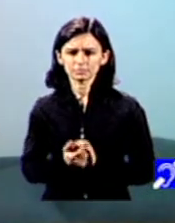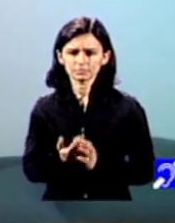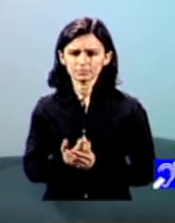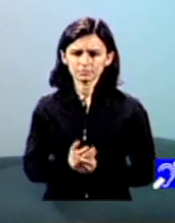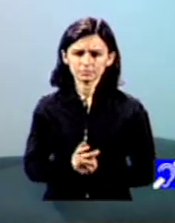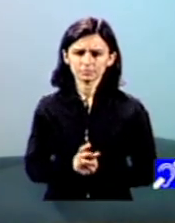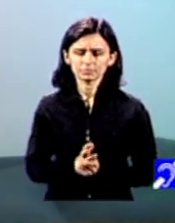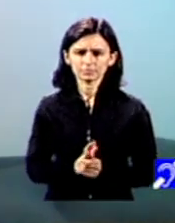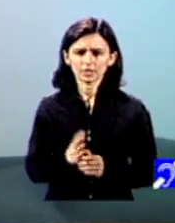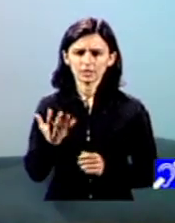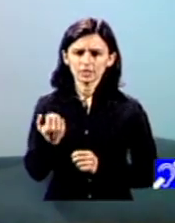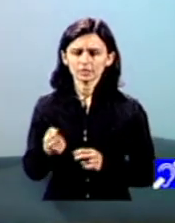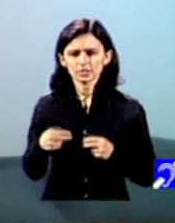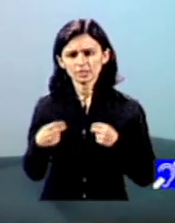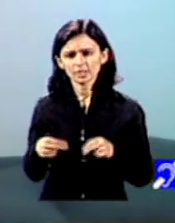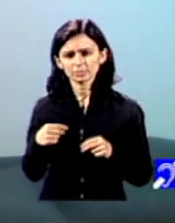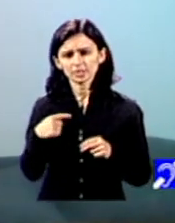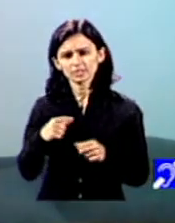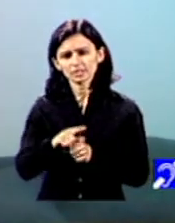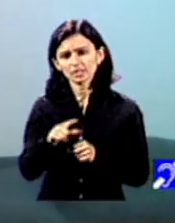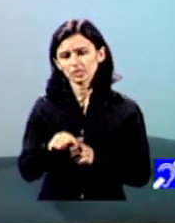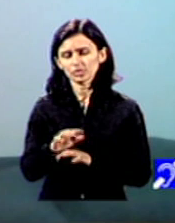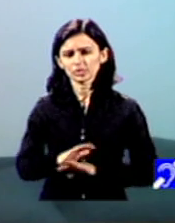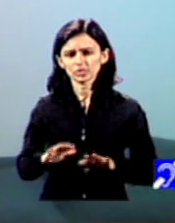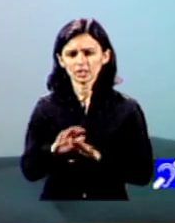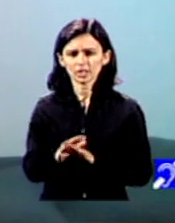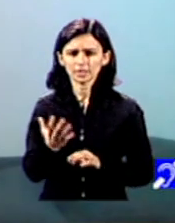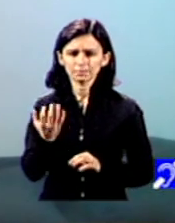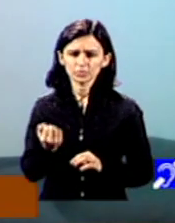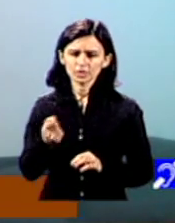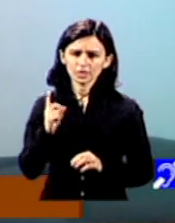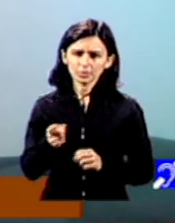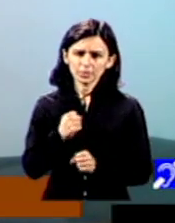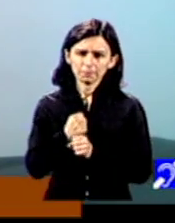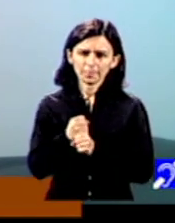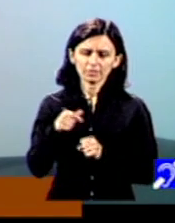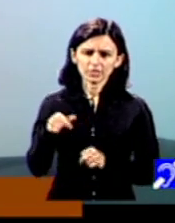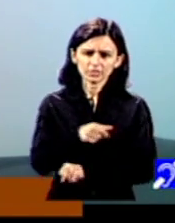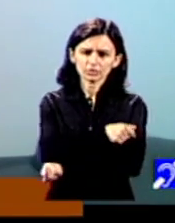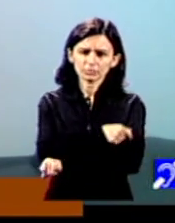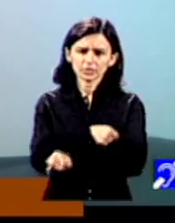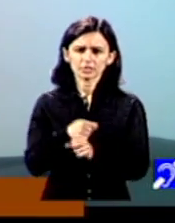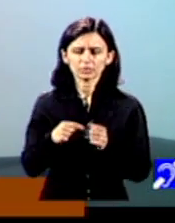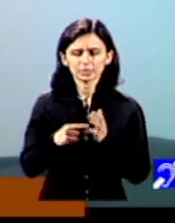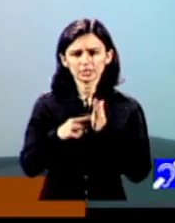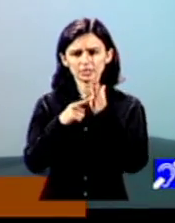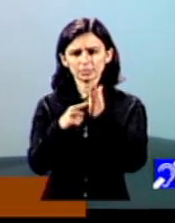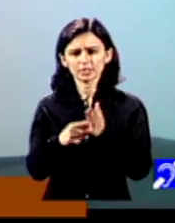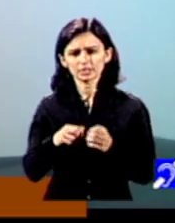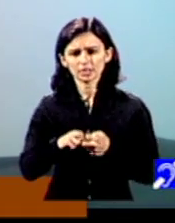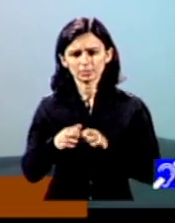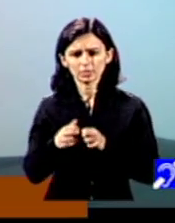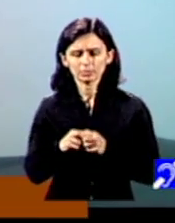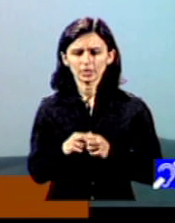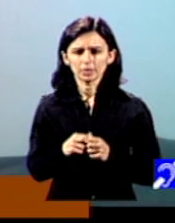lucruri generice adică ce va avea de făcut acest comitet va fi să sesizeze problemele specifice